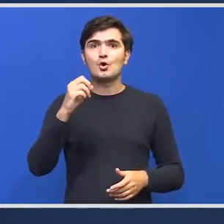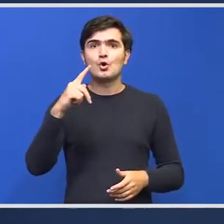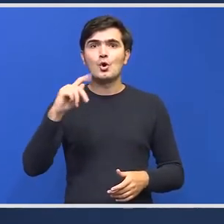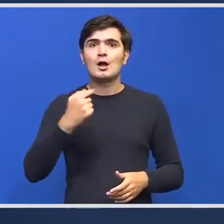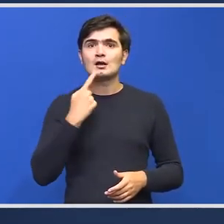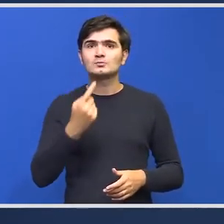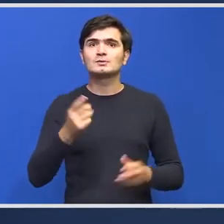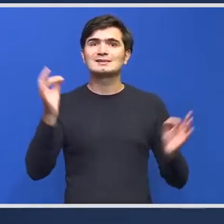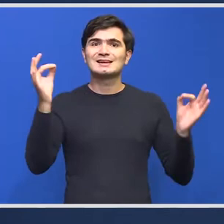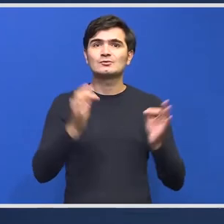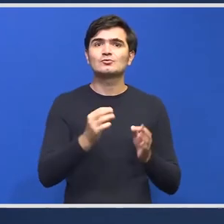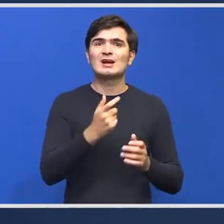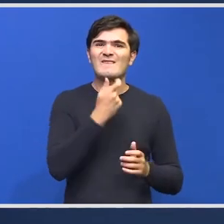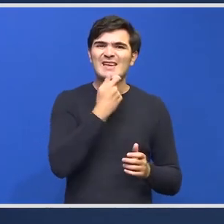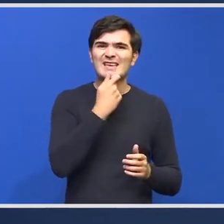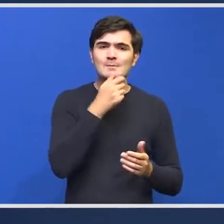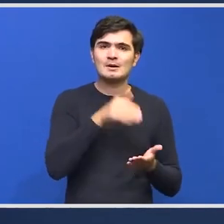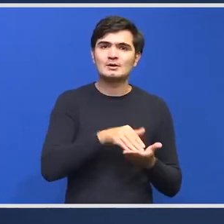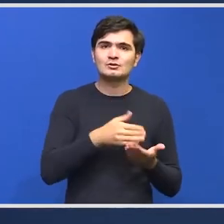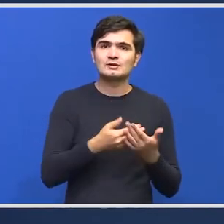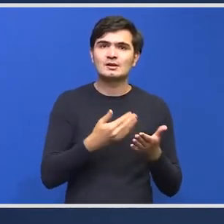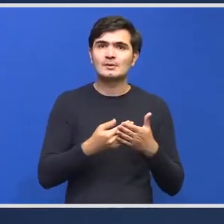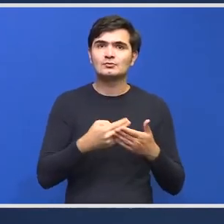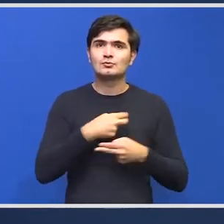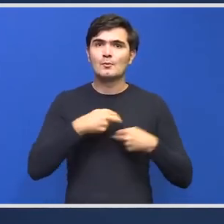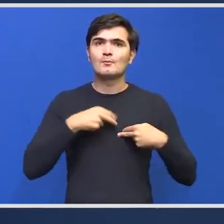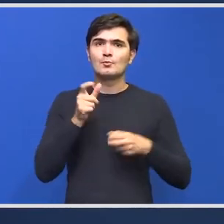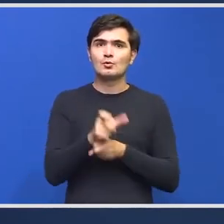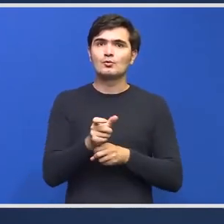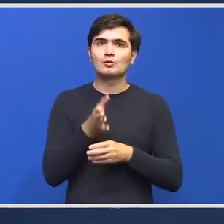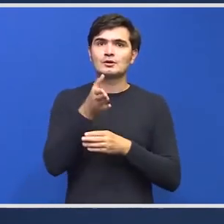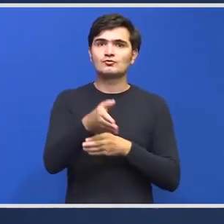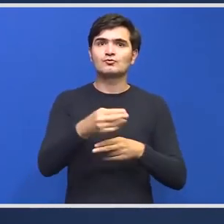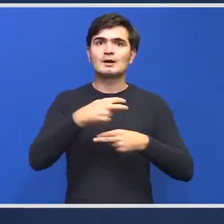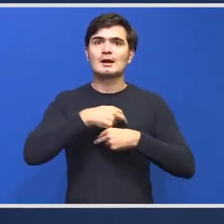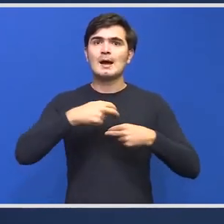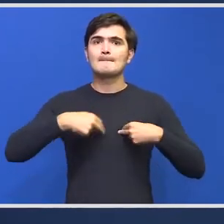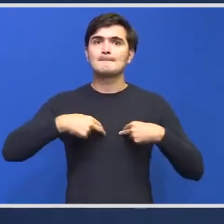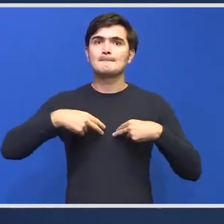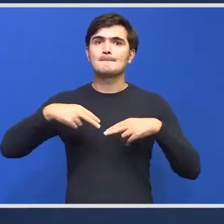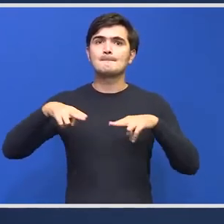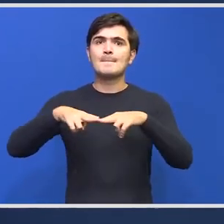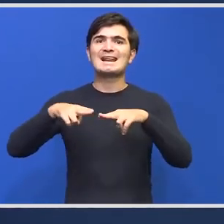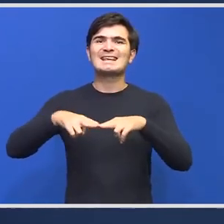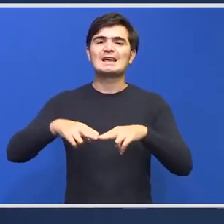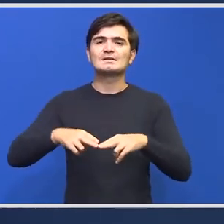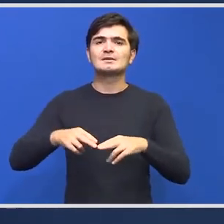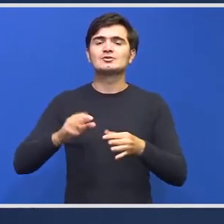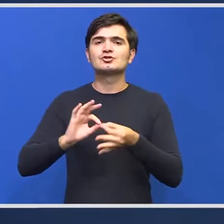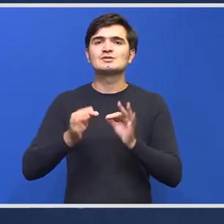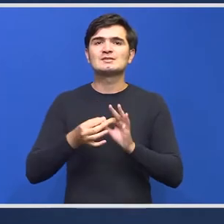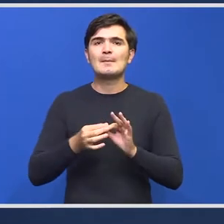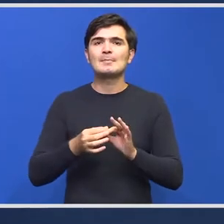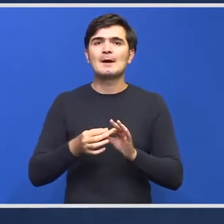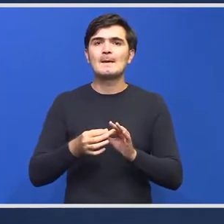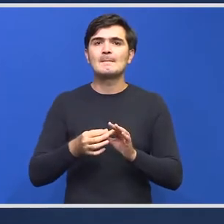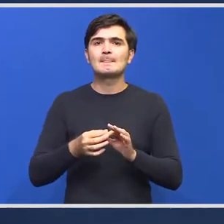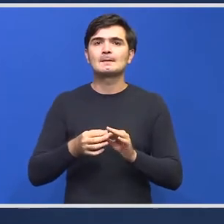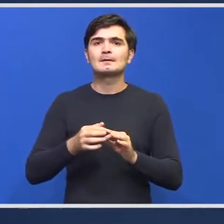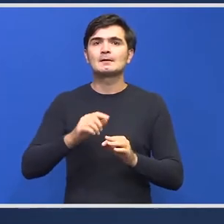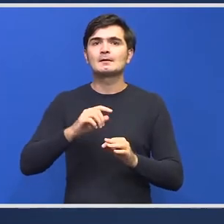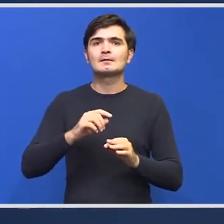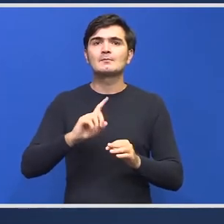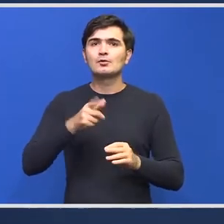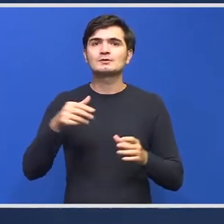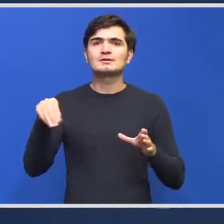redusă vechimea necesară procurorilor pentru a accede la parchetul general, ceea ce ar duce automat și la o reducere a vechimii celor care se vor angaja la DNA și DICOT.